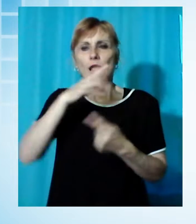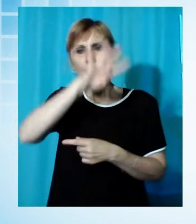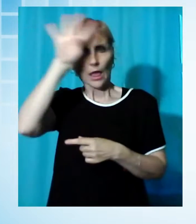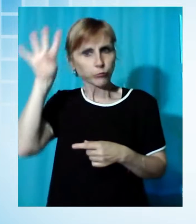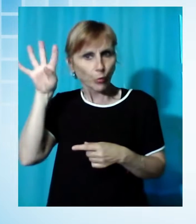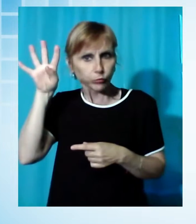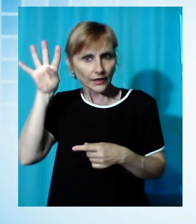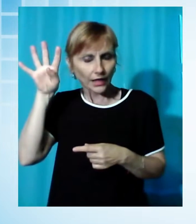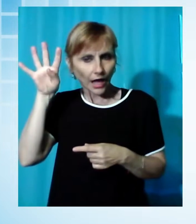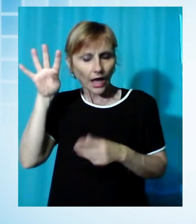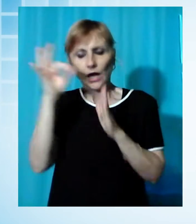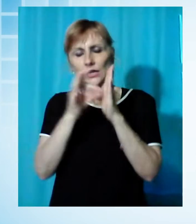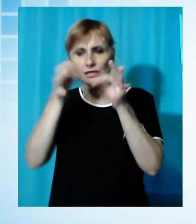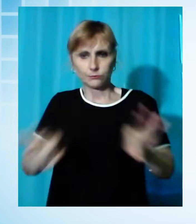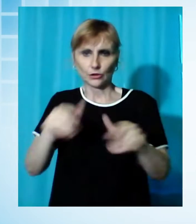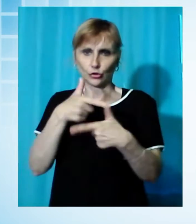basta a questa violazione.